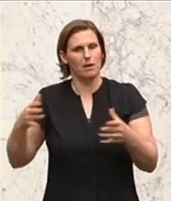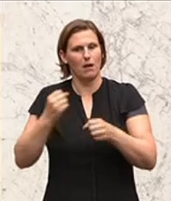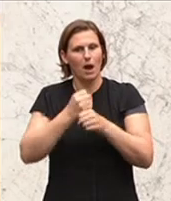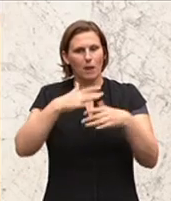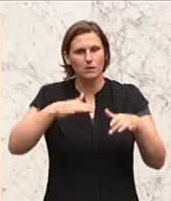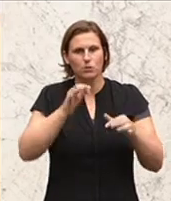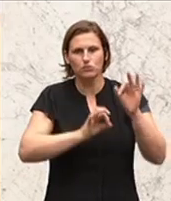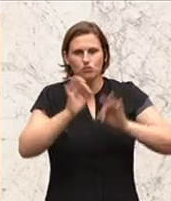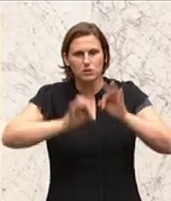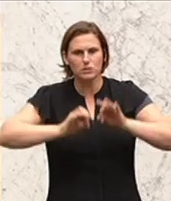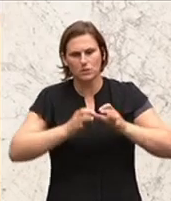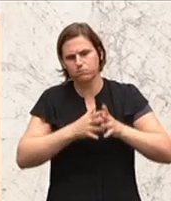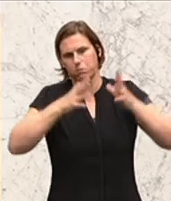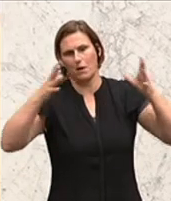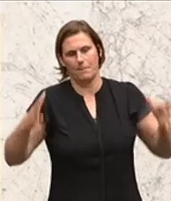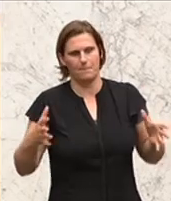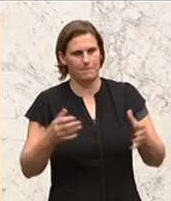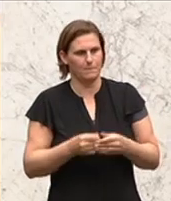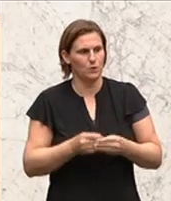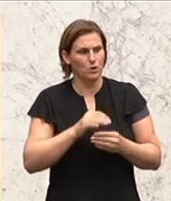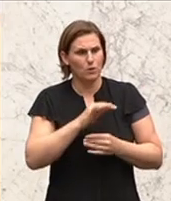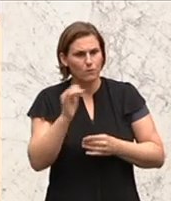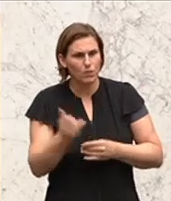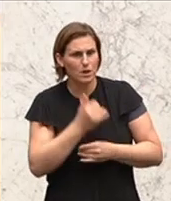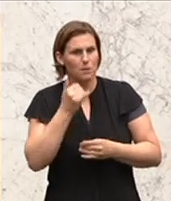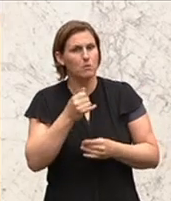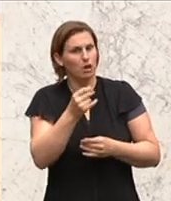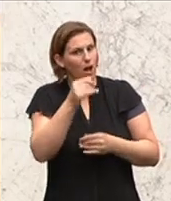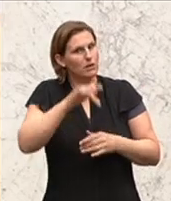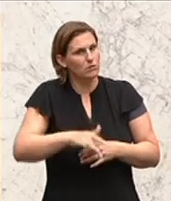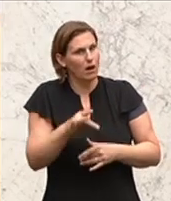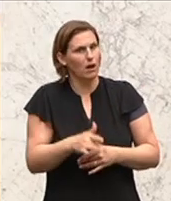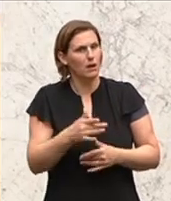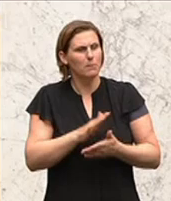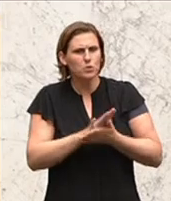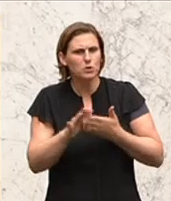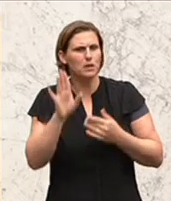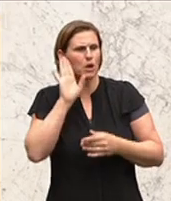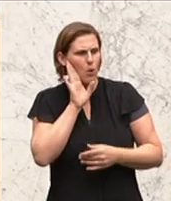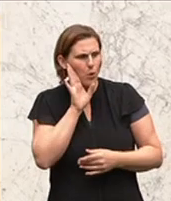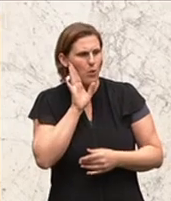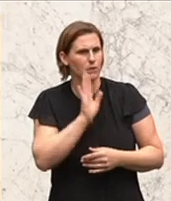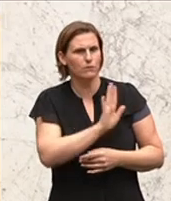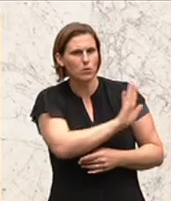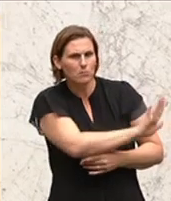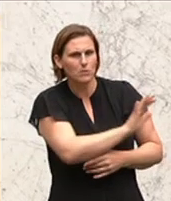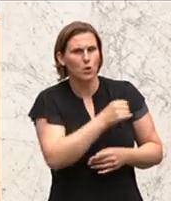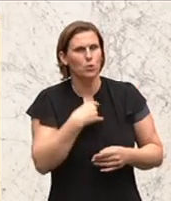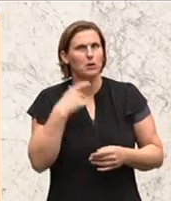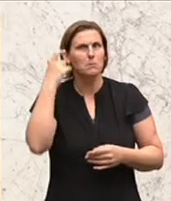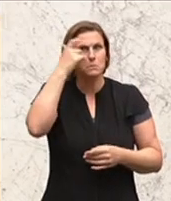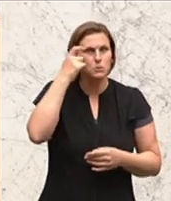Arbeitslosenstatistiken explodieren und für alles das haben wir Geld. Da habe ich noch nie gehört von Ihnen oder von den